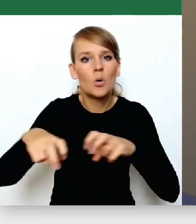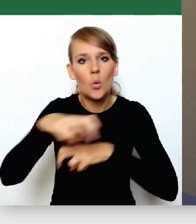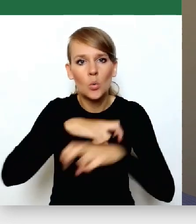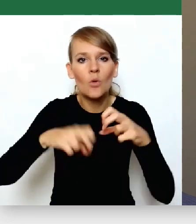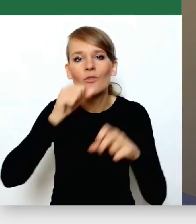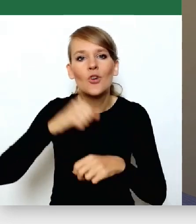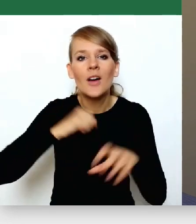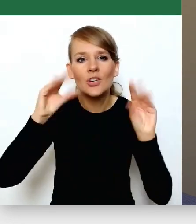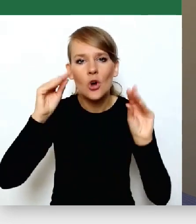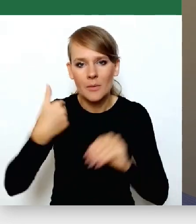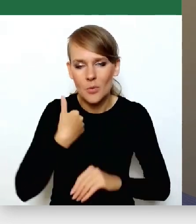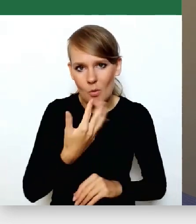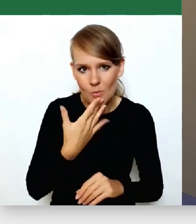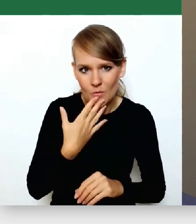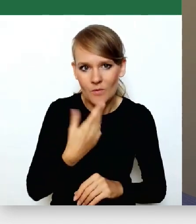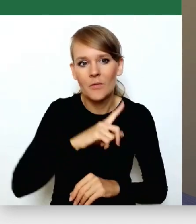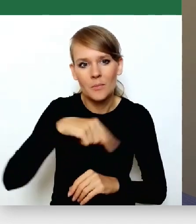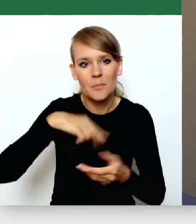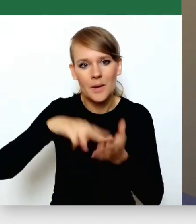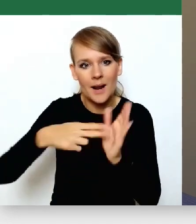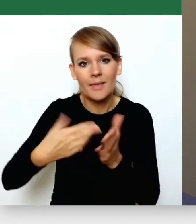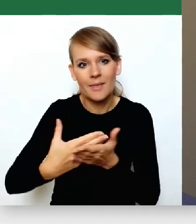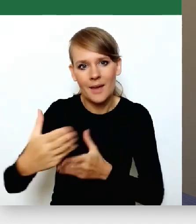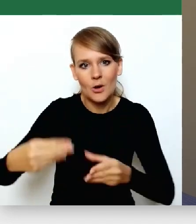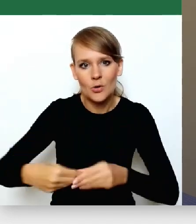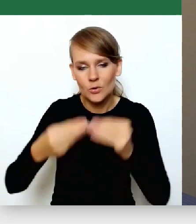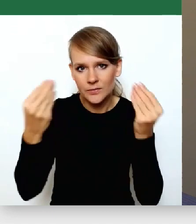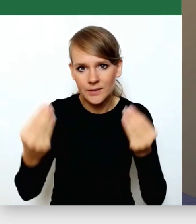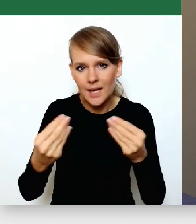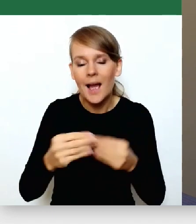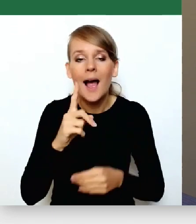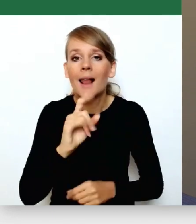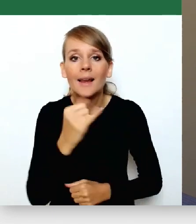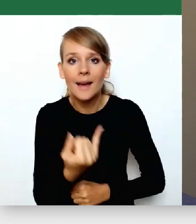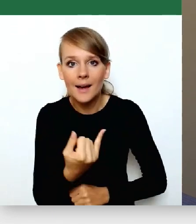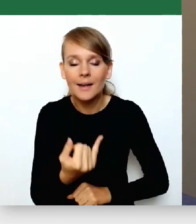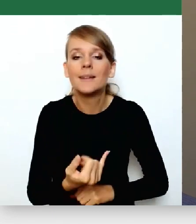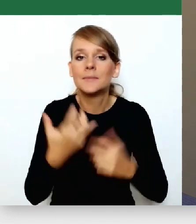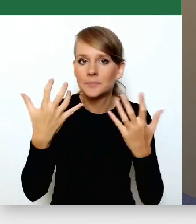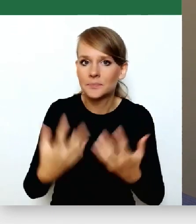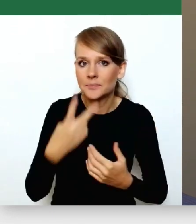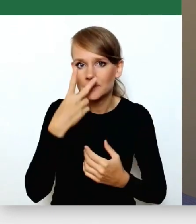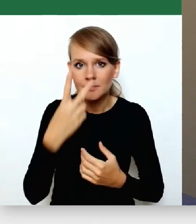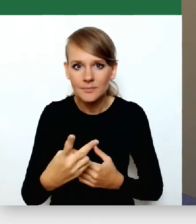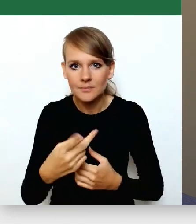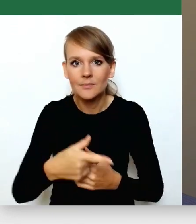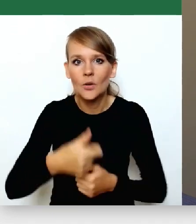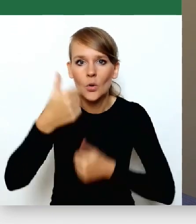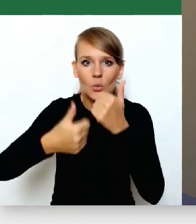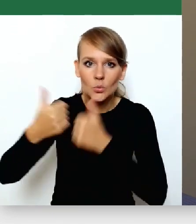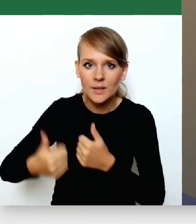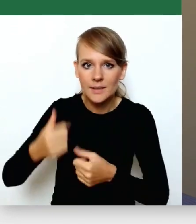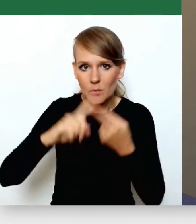wspomnieliśmy i zamierzamy go rozwijać, ale w taki sposób, żeby patrzeć na ruchy konkurencji politycznej,